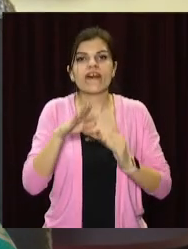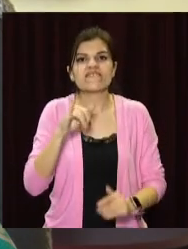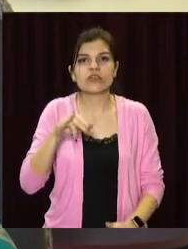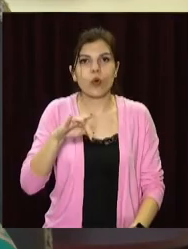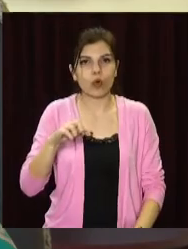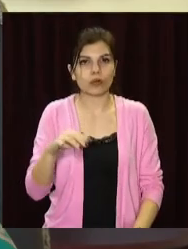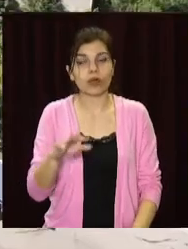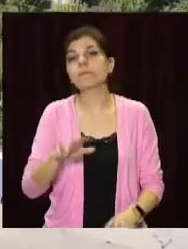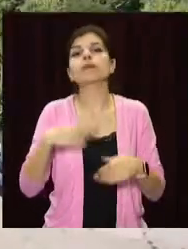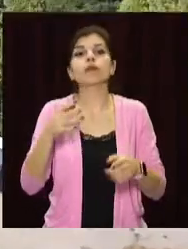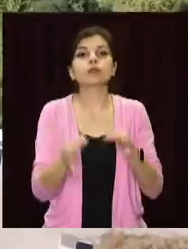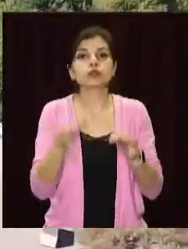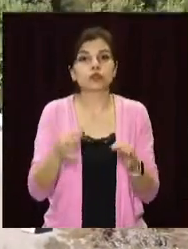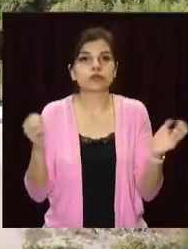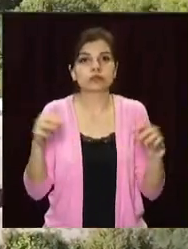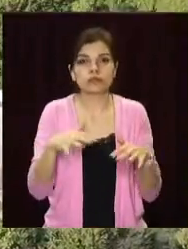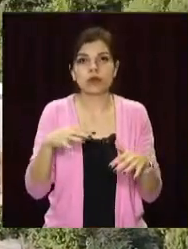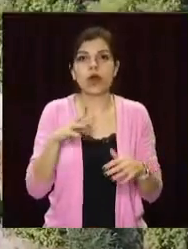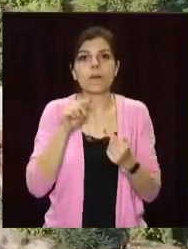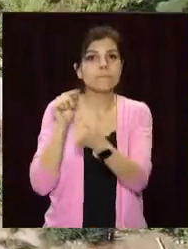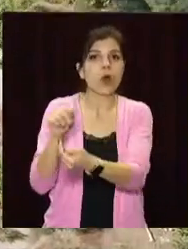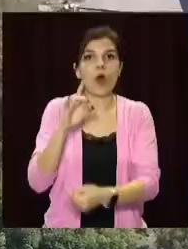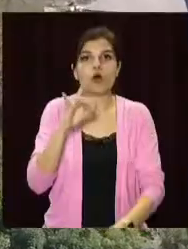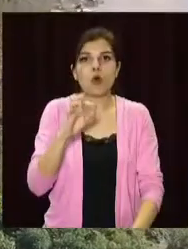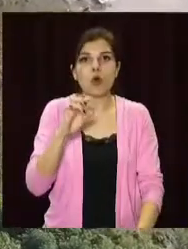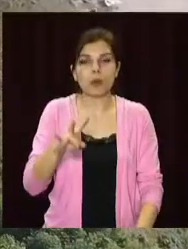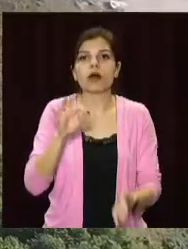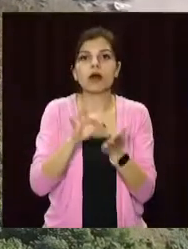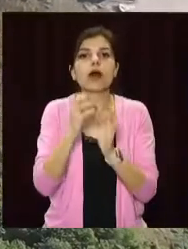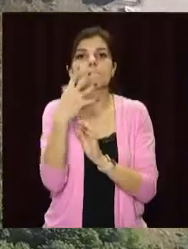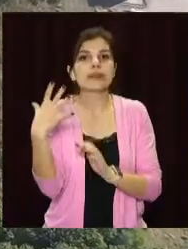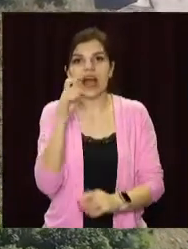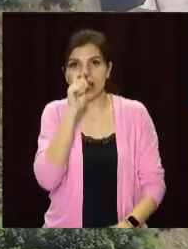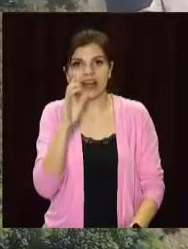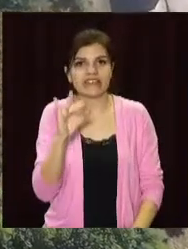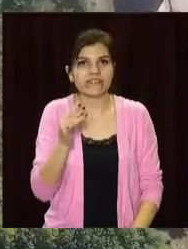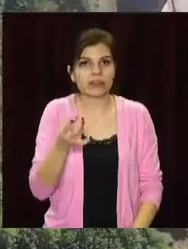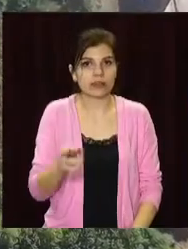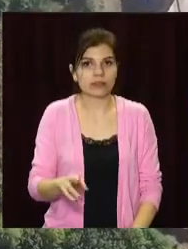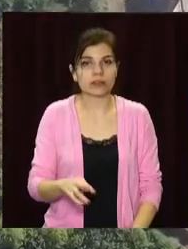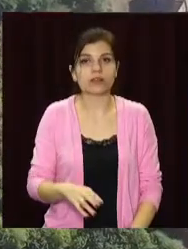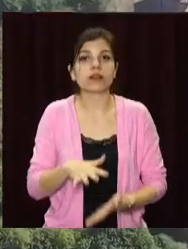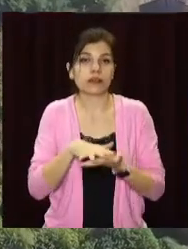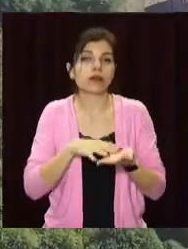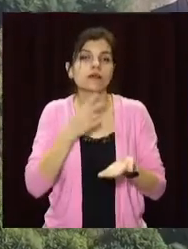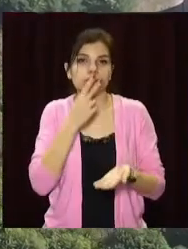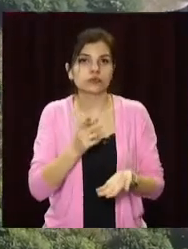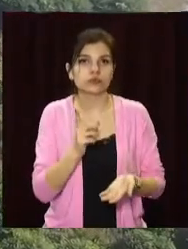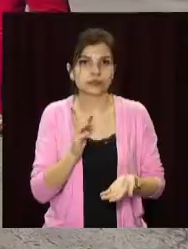небезпечними відходами. Наступне судове засідання Кам'янське проти Рокобану призначене на 15 квітня.